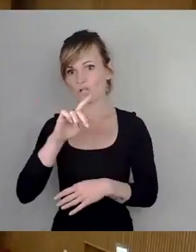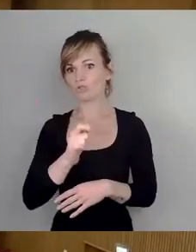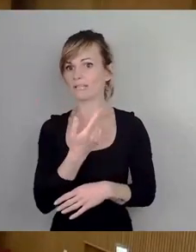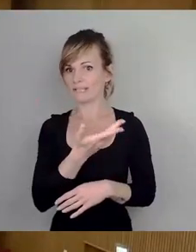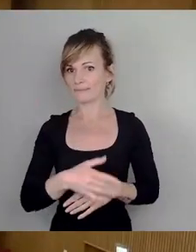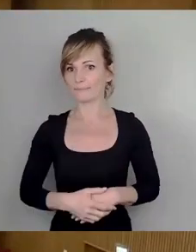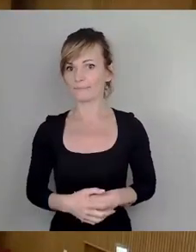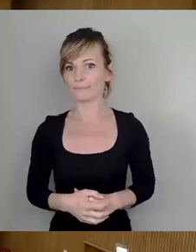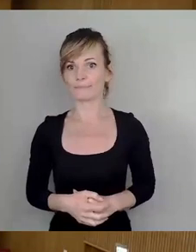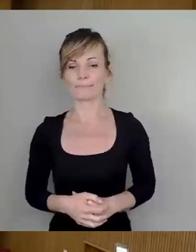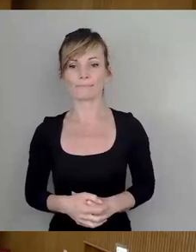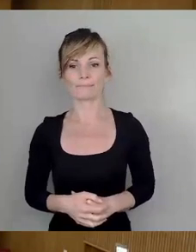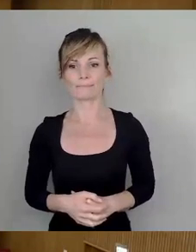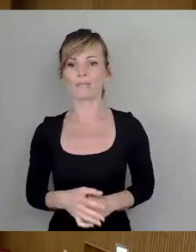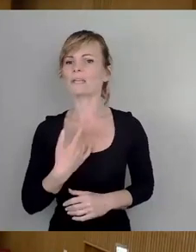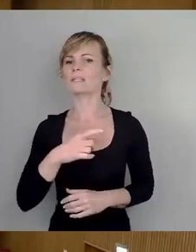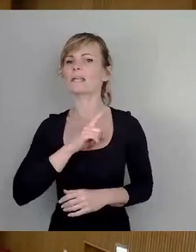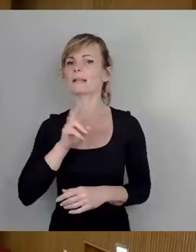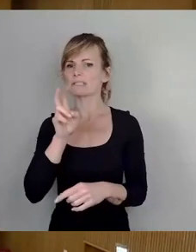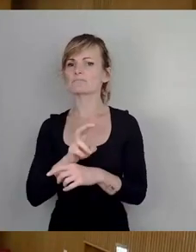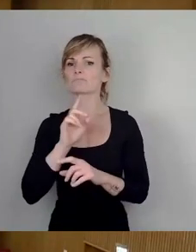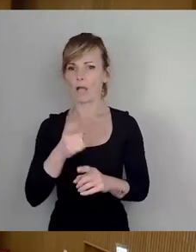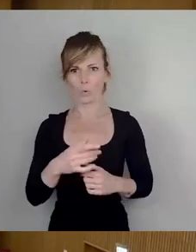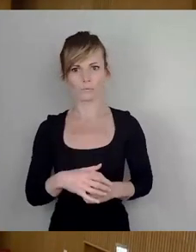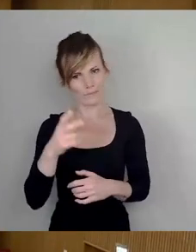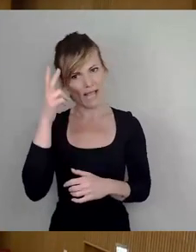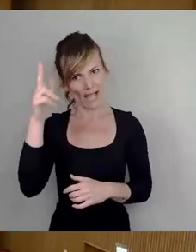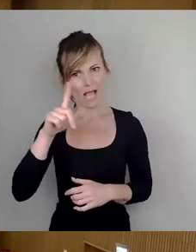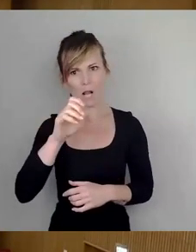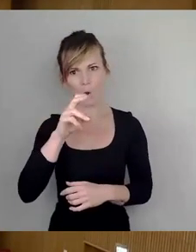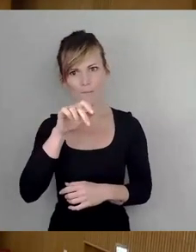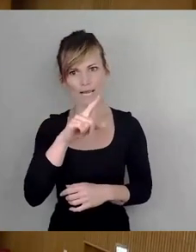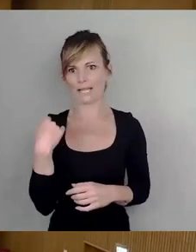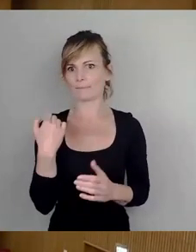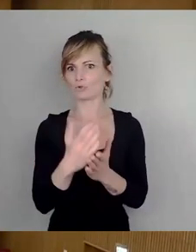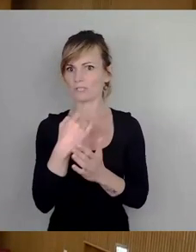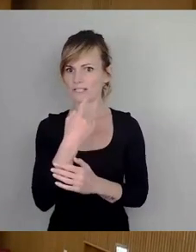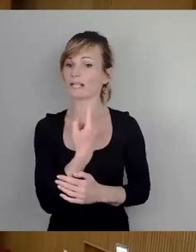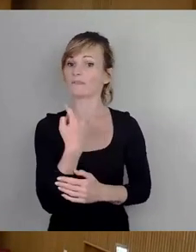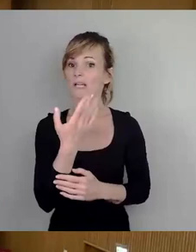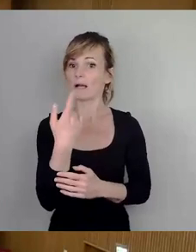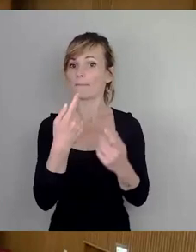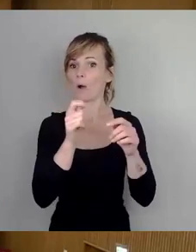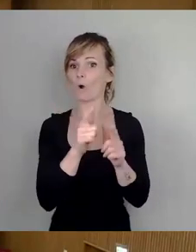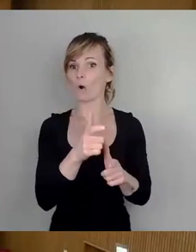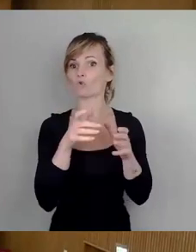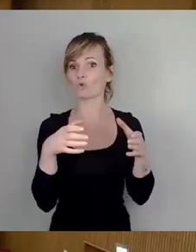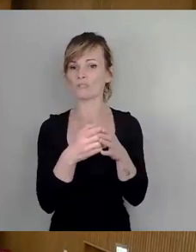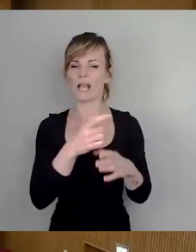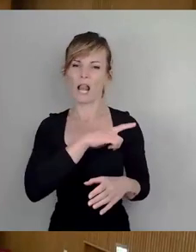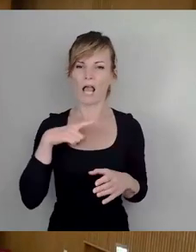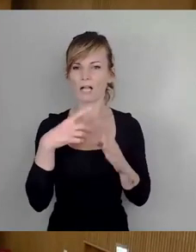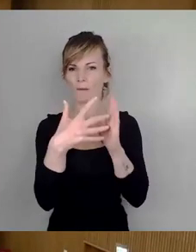Ich würde das auch direkt vom Platz machen. Wir haben, Herr Lommel hat es gerade schon gesagt, im Bauausschuss, diese ganze lange Prüfliste